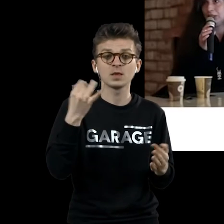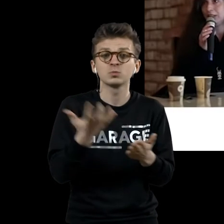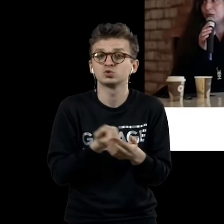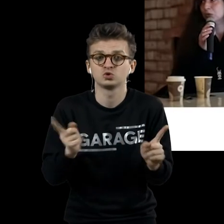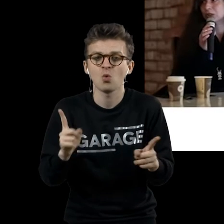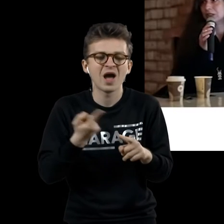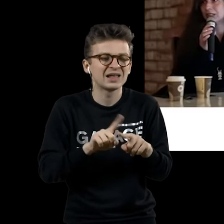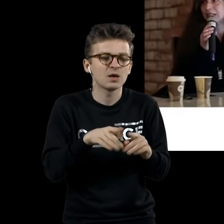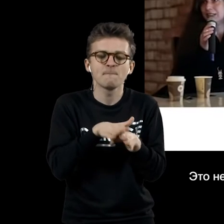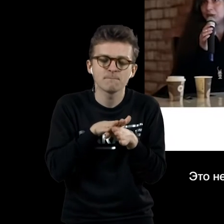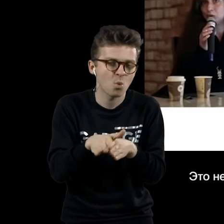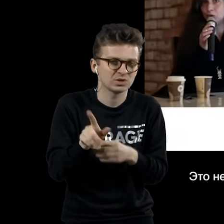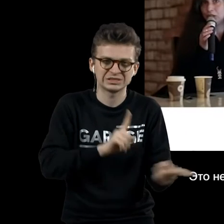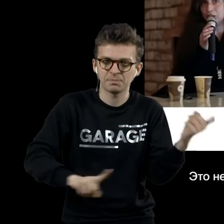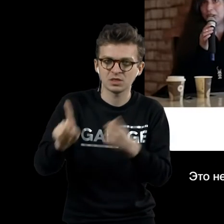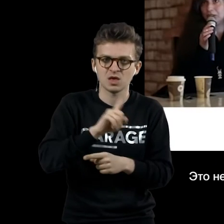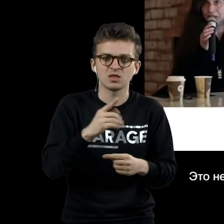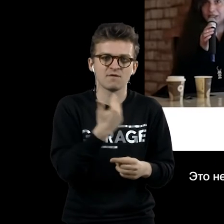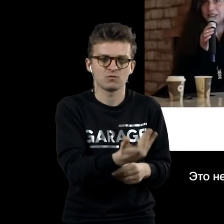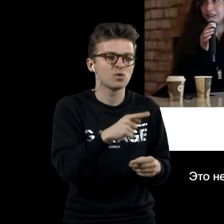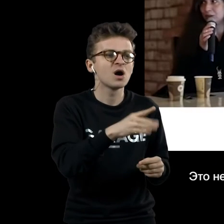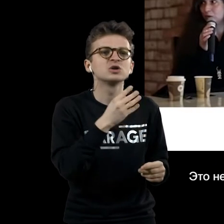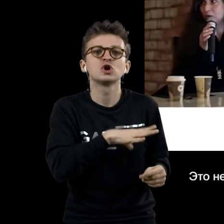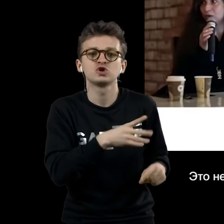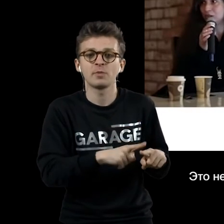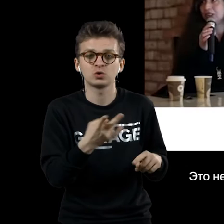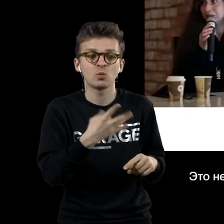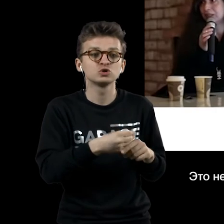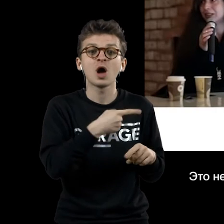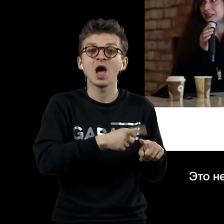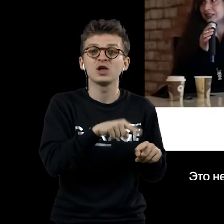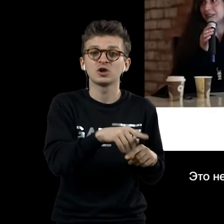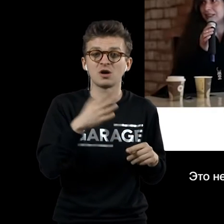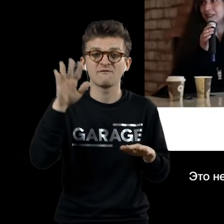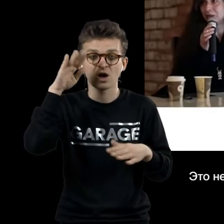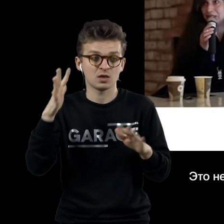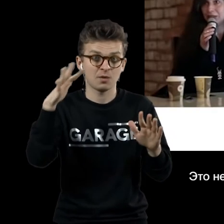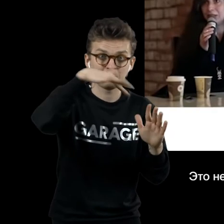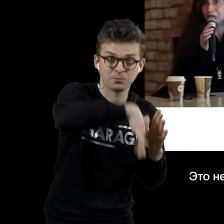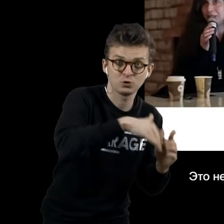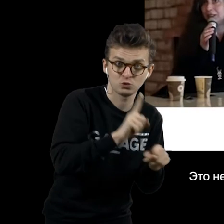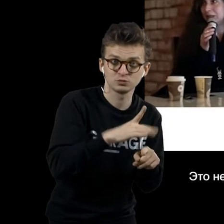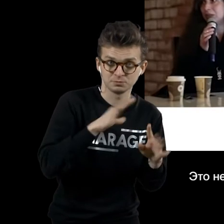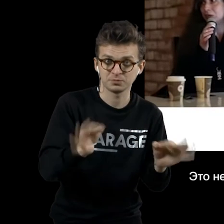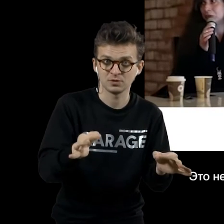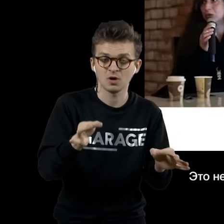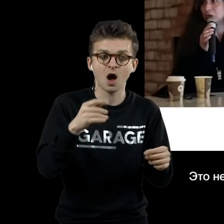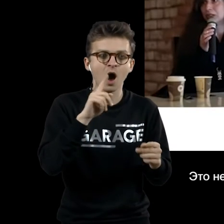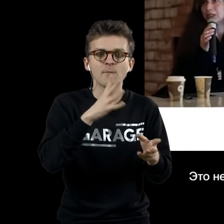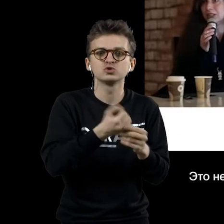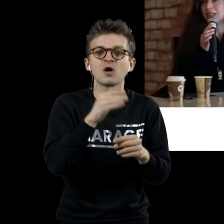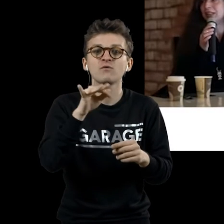абсолютное изменение функции. Это не то, куда жидкость втекает, это то, откуда жидкость вытекает. То есть название меняется на